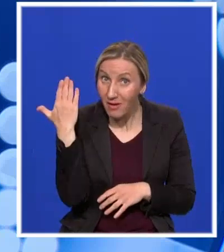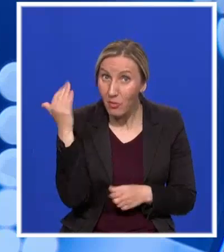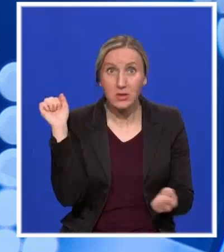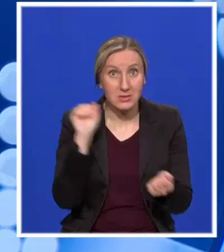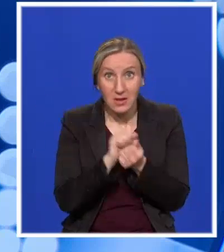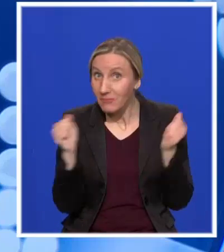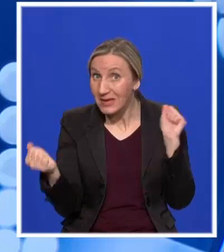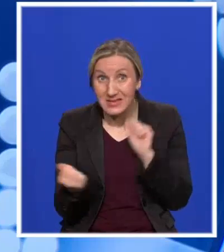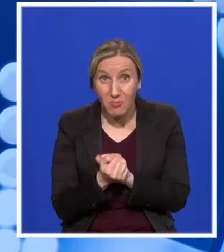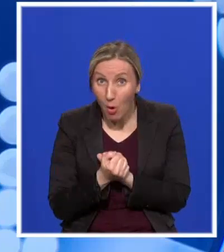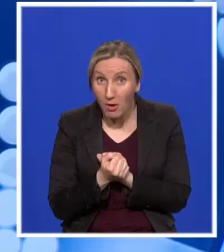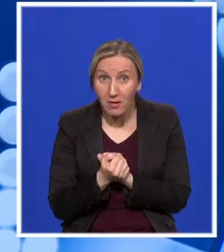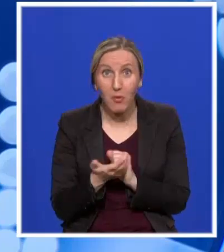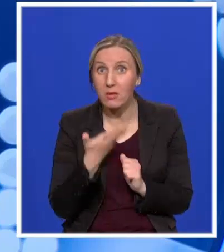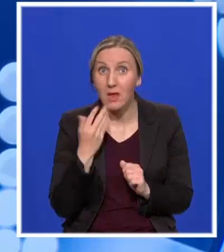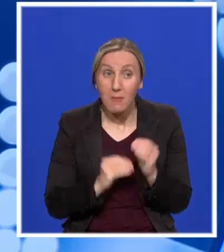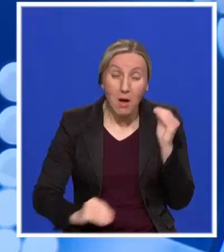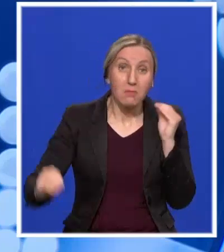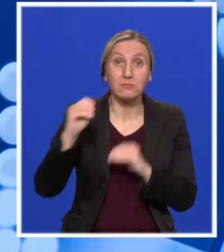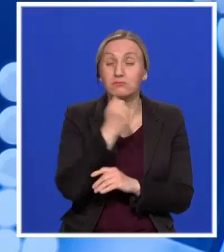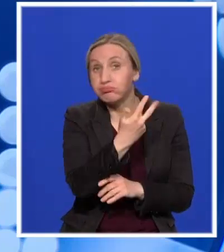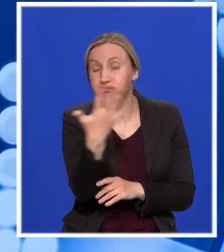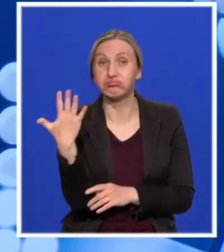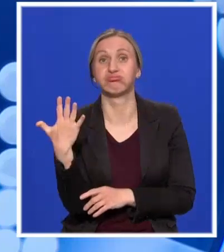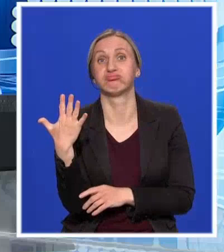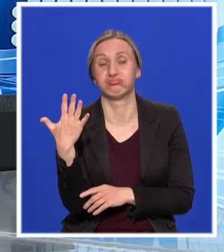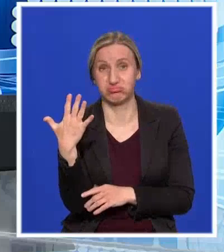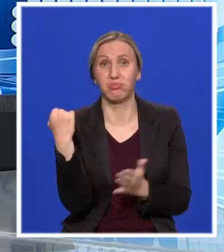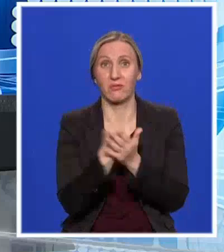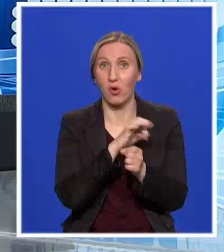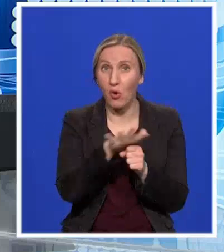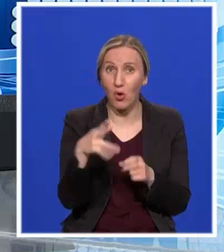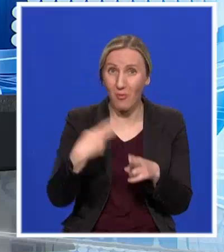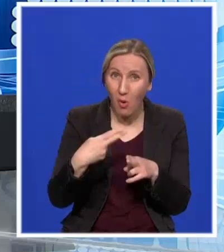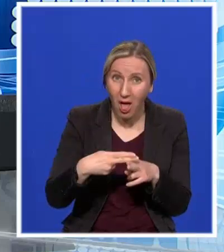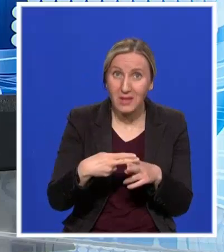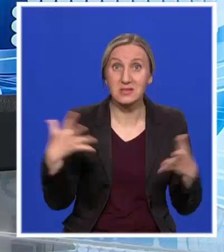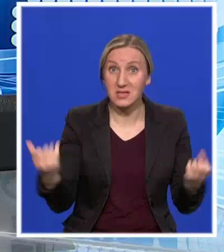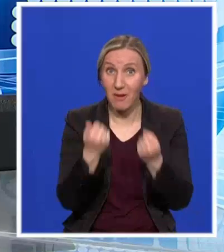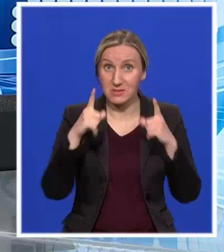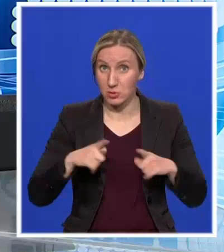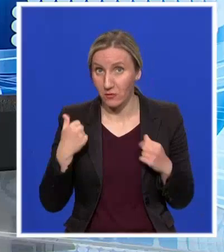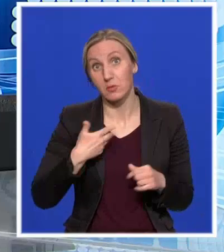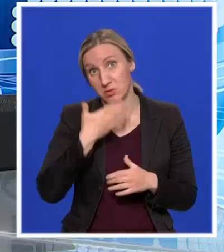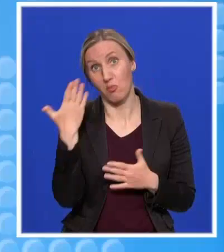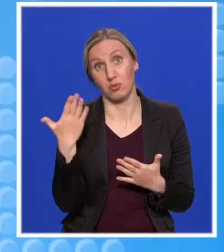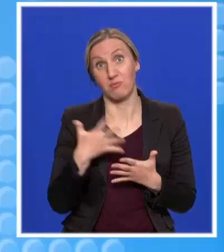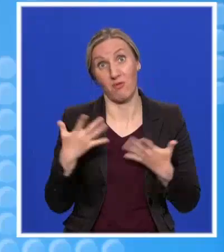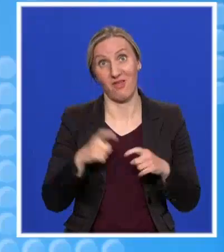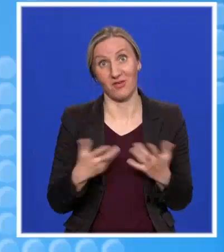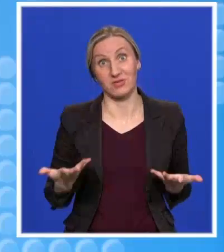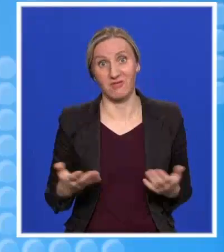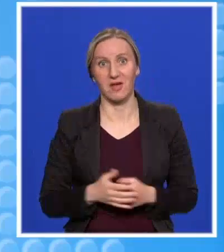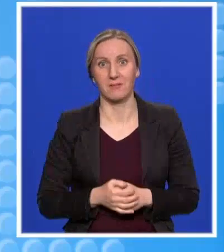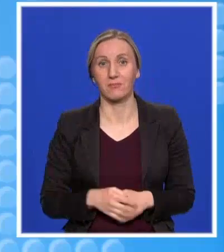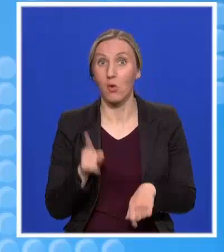da se izborimo, da nemamo preveliko povećanje broja novo zaraženih, da spašamo život, mi smo uspeli u jednoj velikoj stvari. U vreme kada